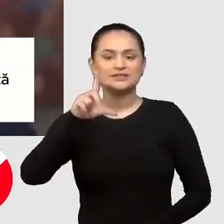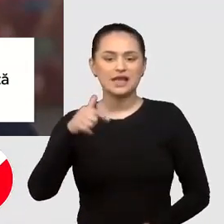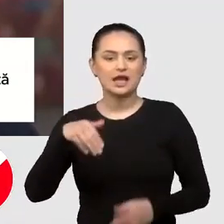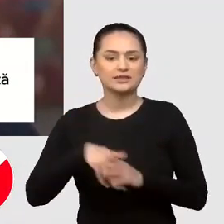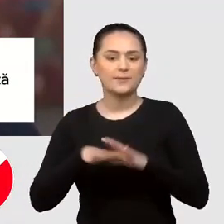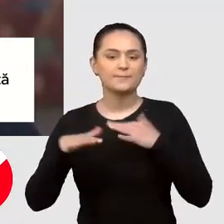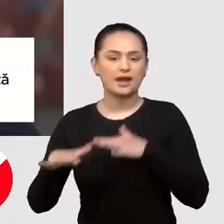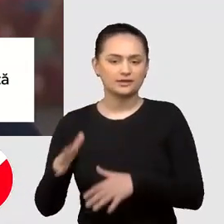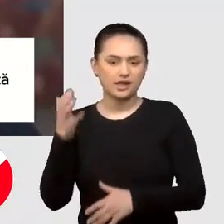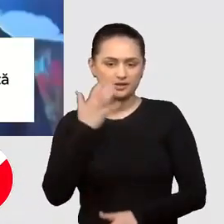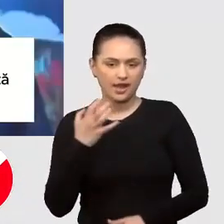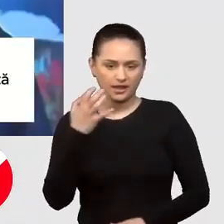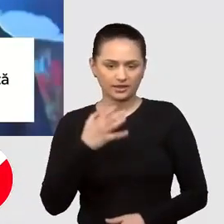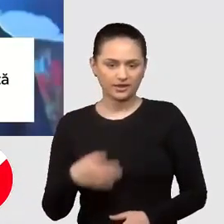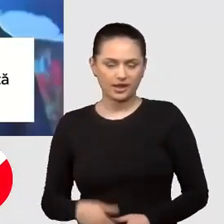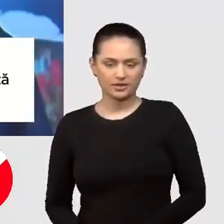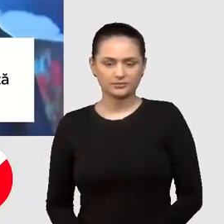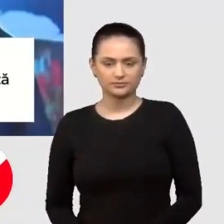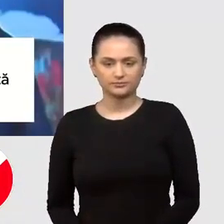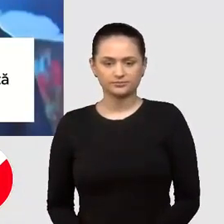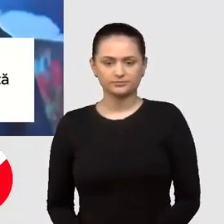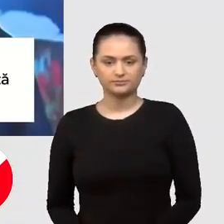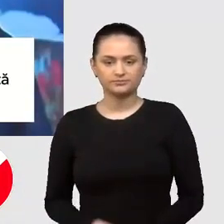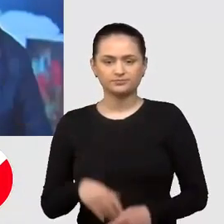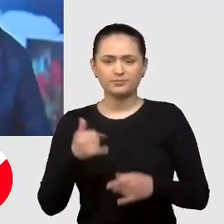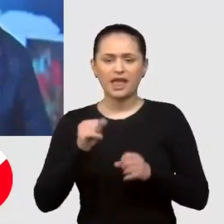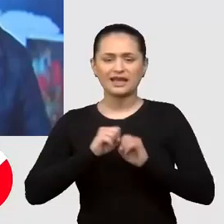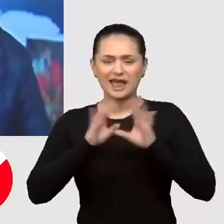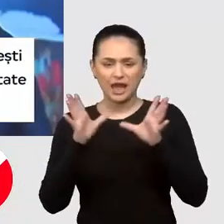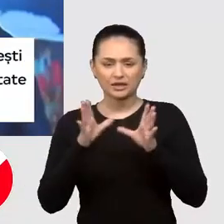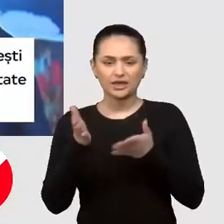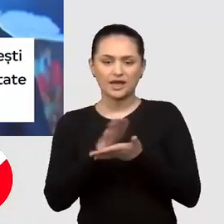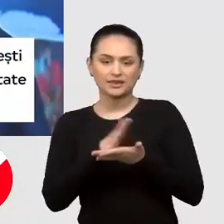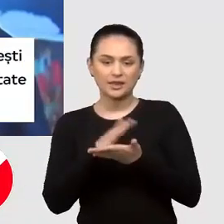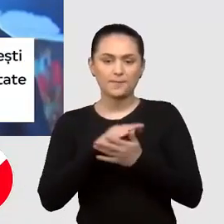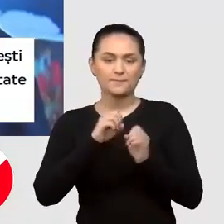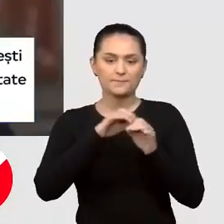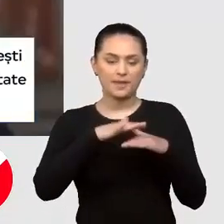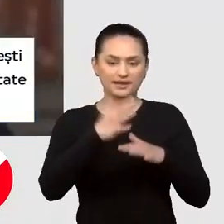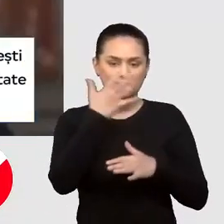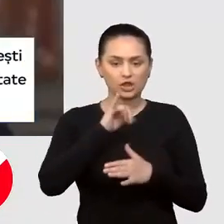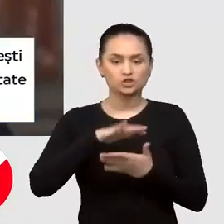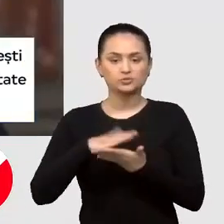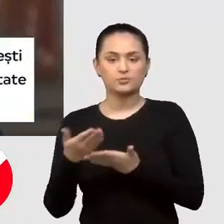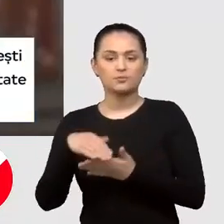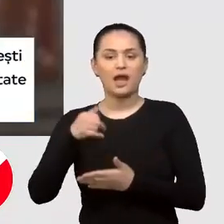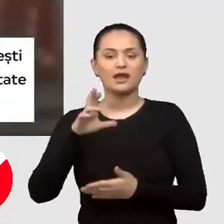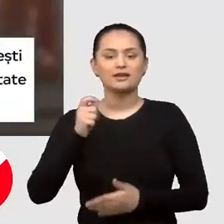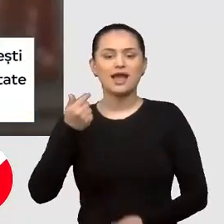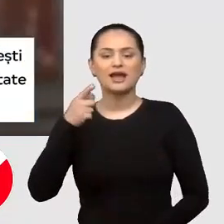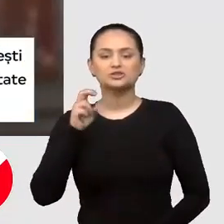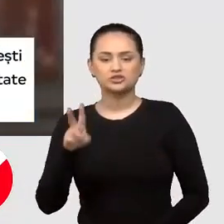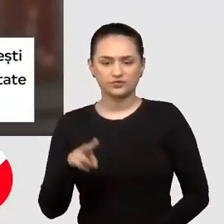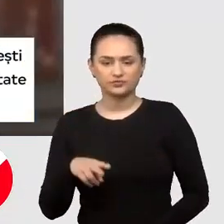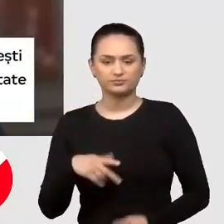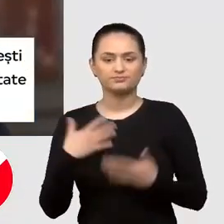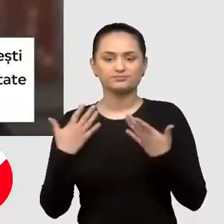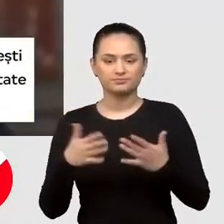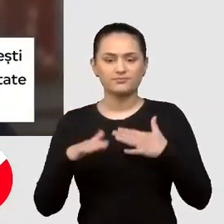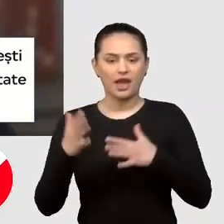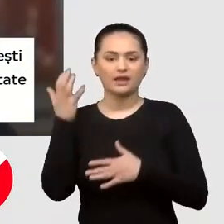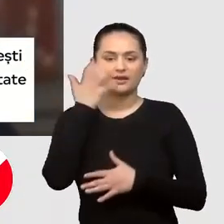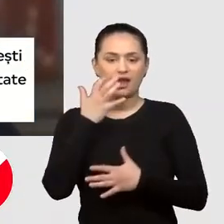isla Tuzla, înconhece în Călbacă, Verea se vreaa Călbuzica de la